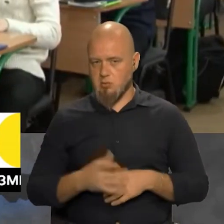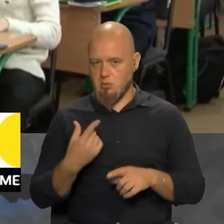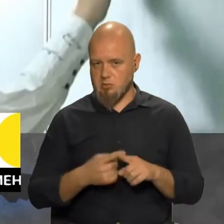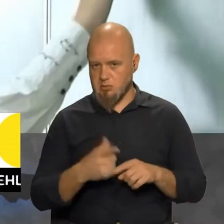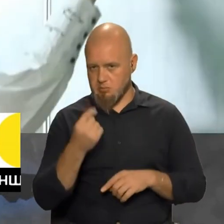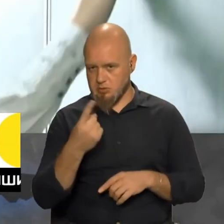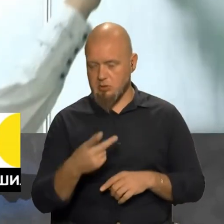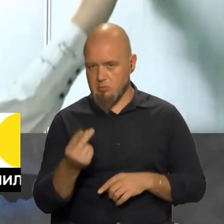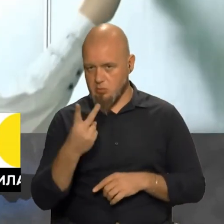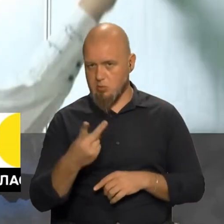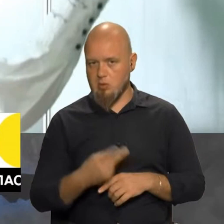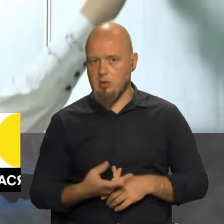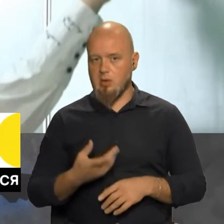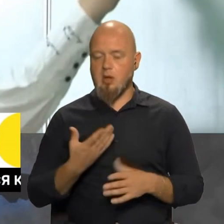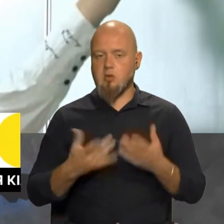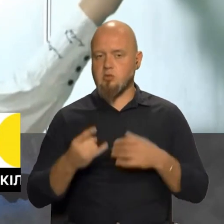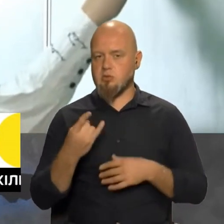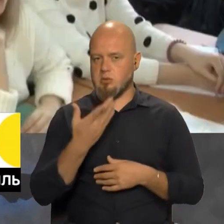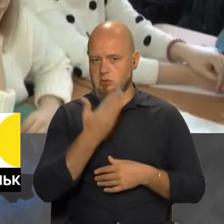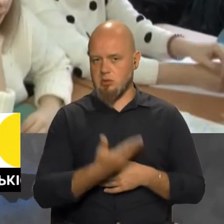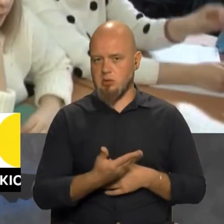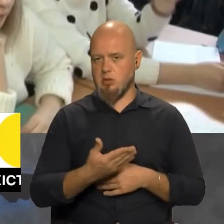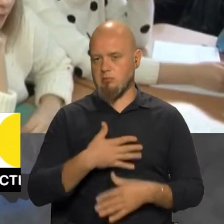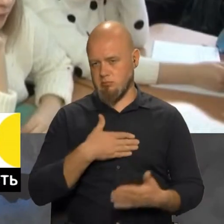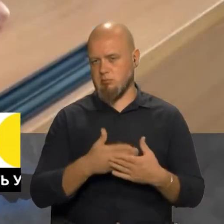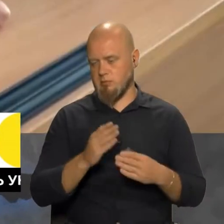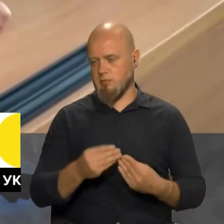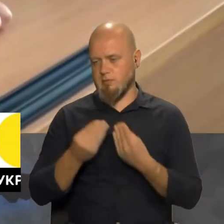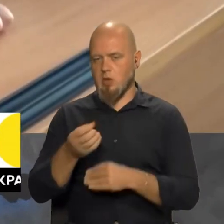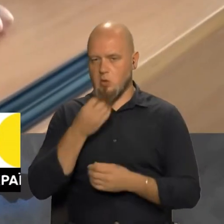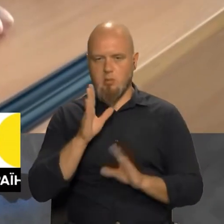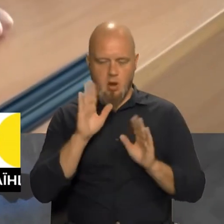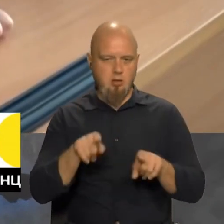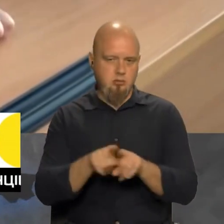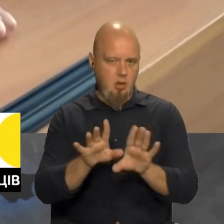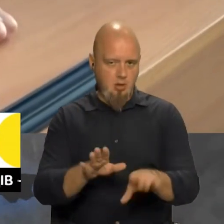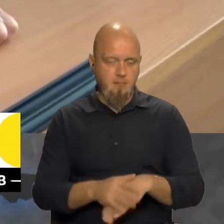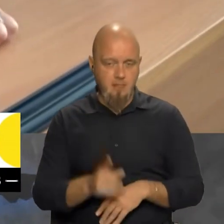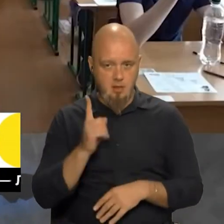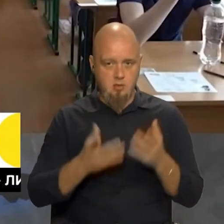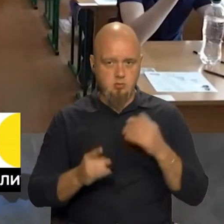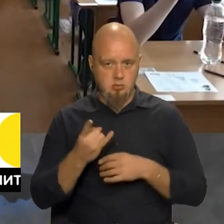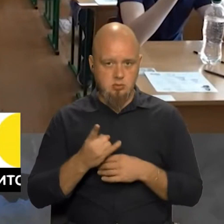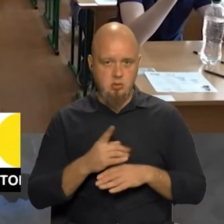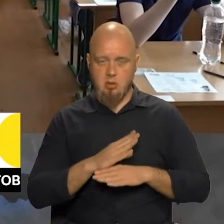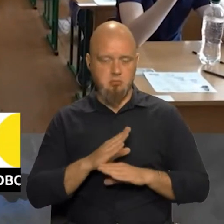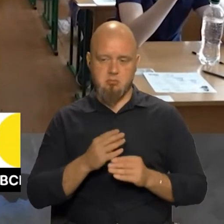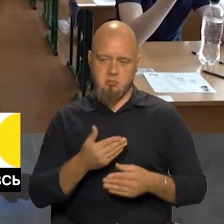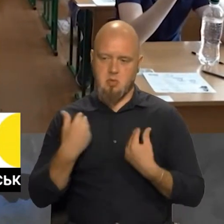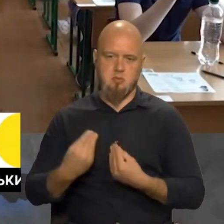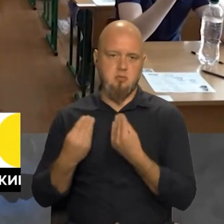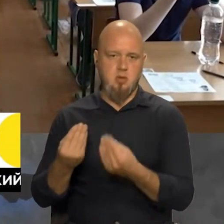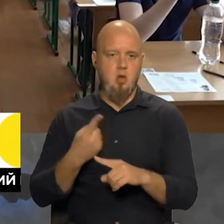По-друге, ну, якщо дитина добровільно віддає, ну, добре, хай так. От, але якщо дитина не віддає,